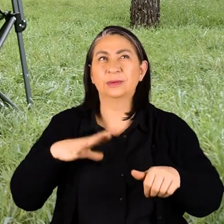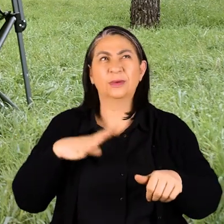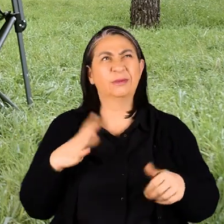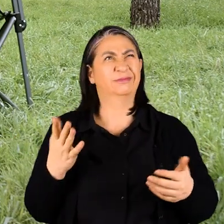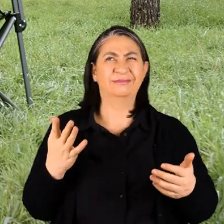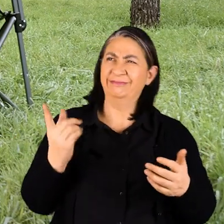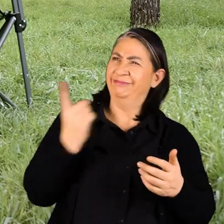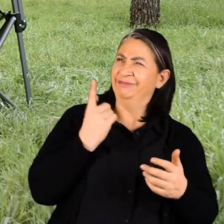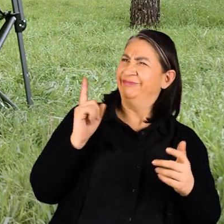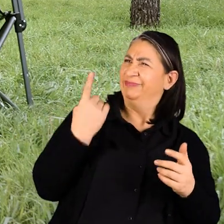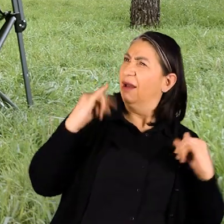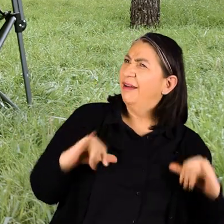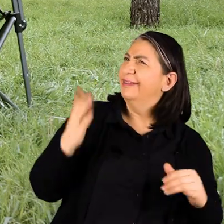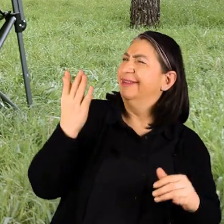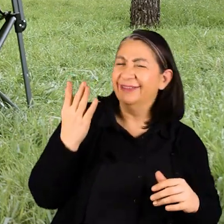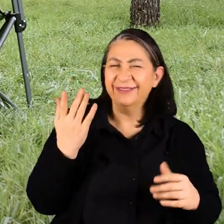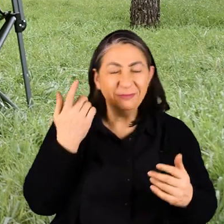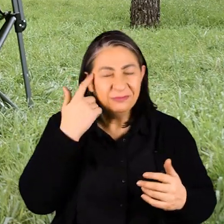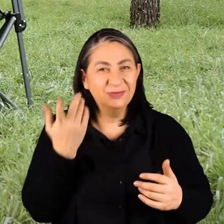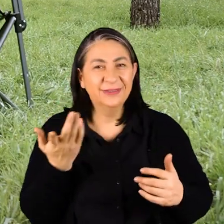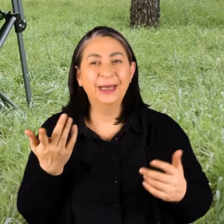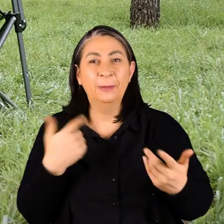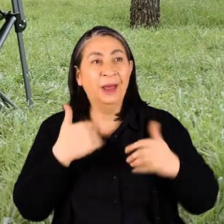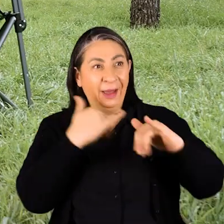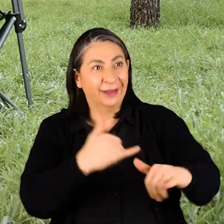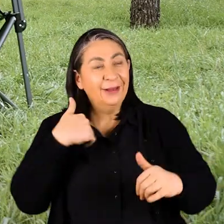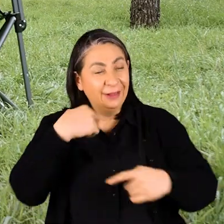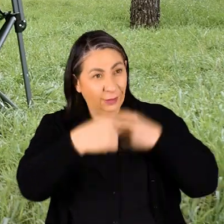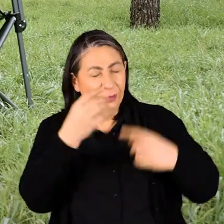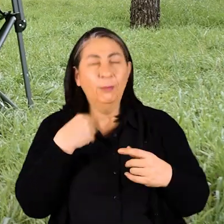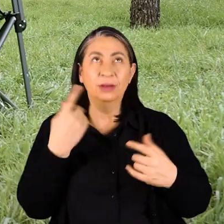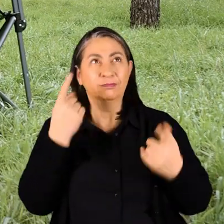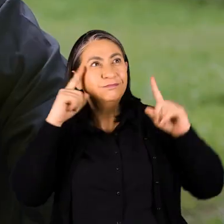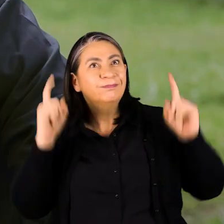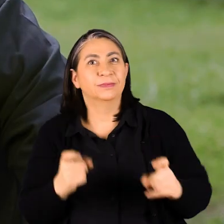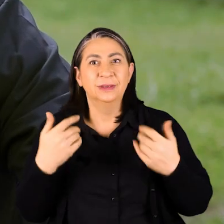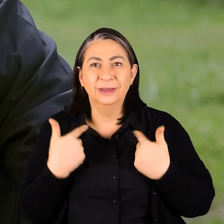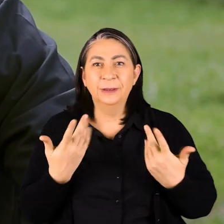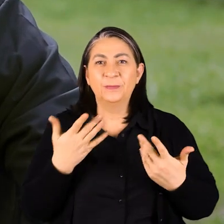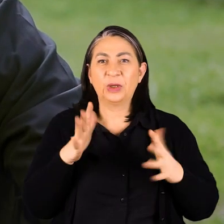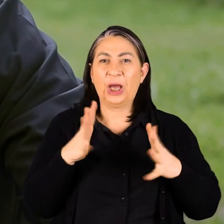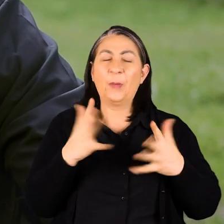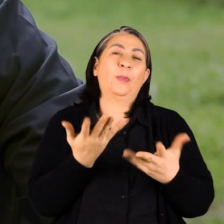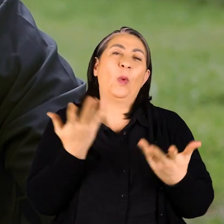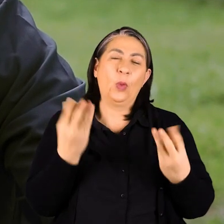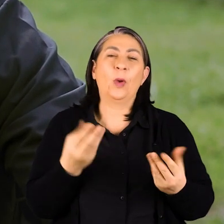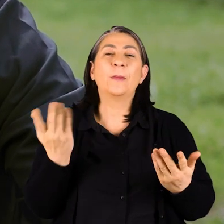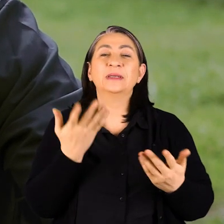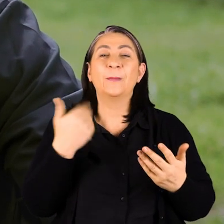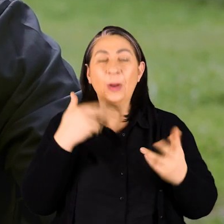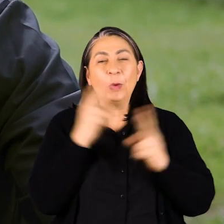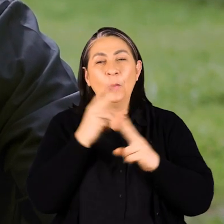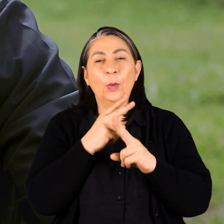Bu kadar rahat yani Ben de görürsem ben de kopmuş sanırım Yani böyle garip garip olaylar oluyor Tabii ben